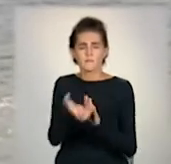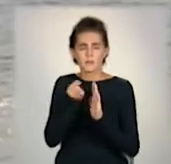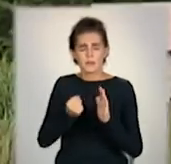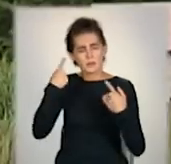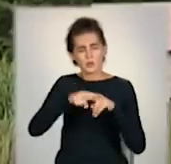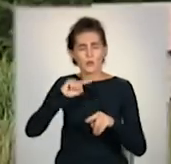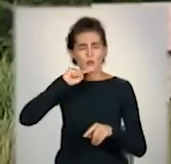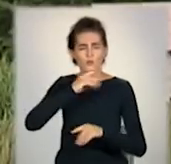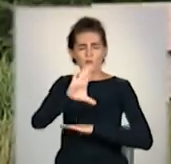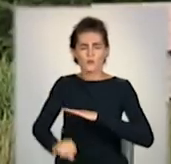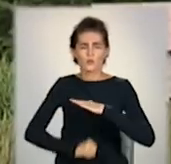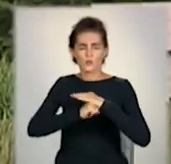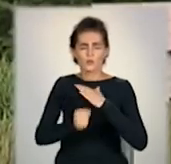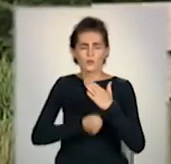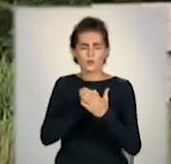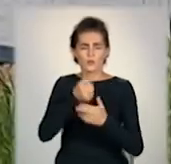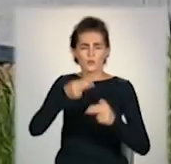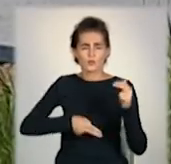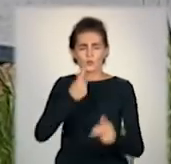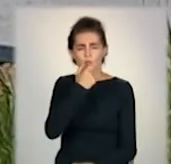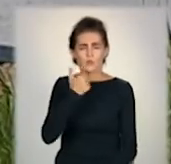-економічне обґрунтування до кінця року.